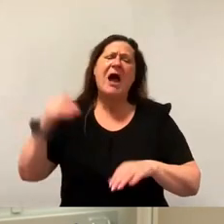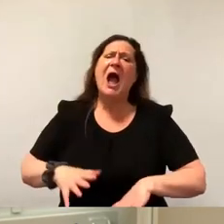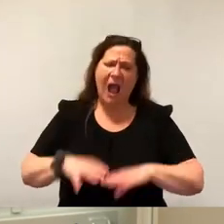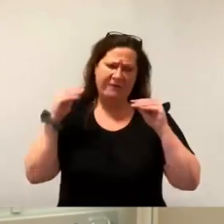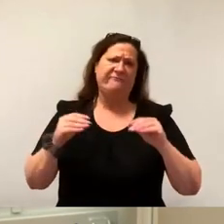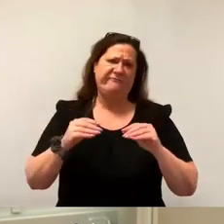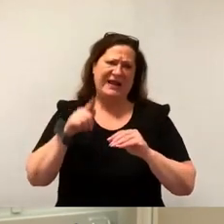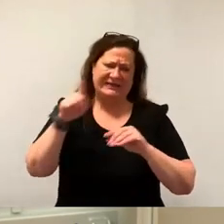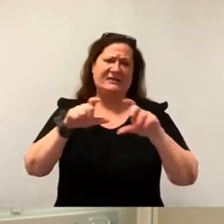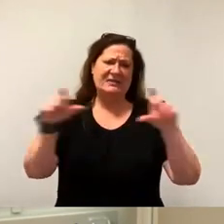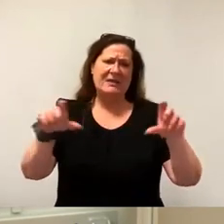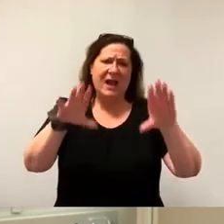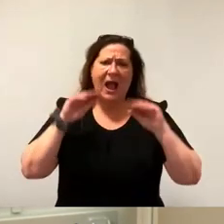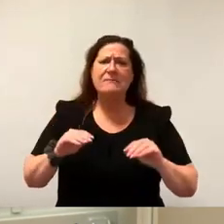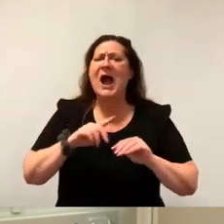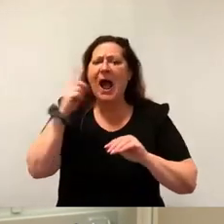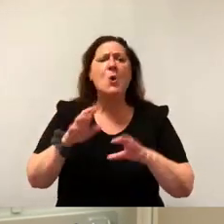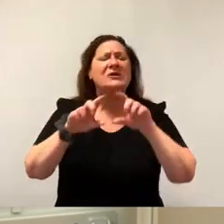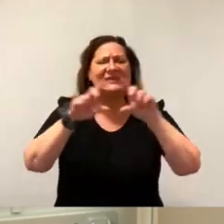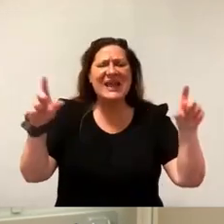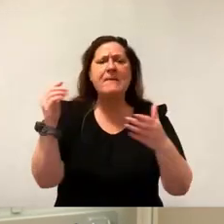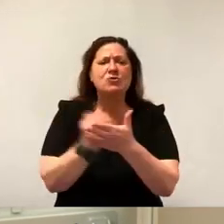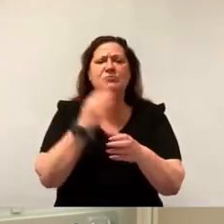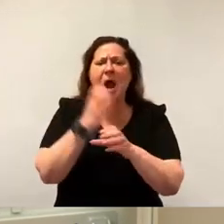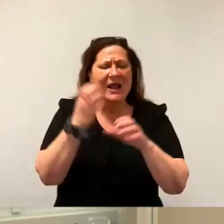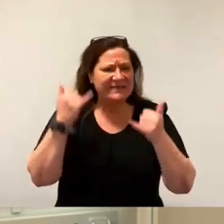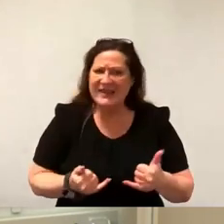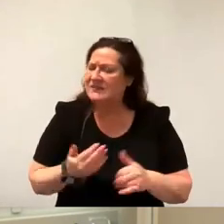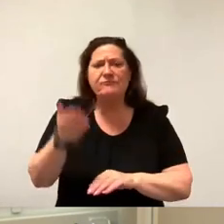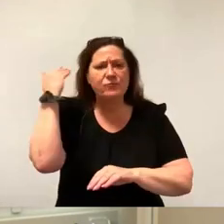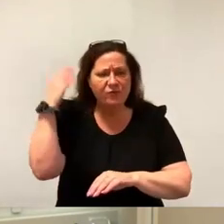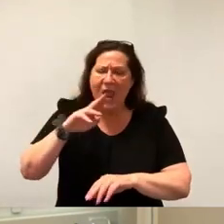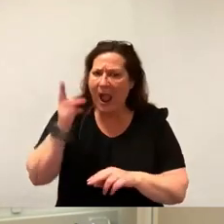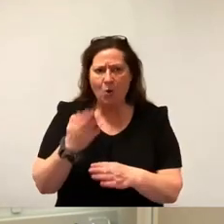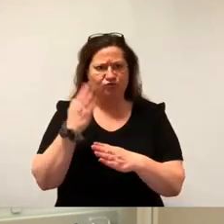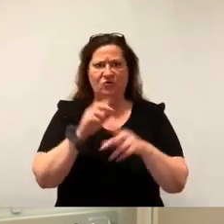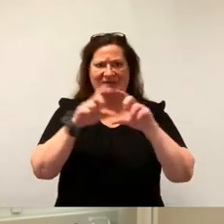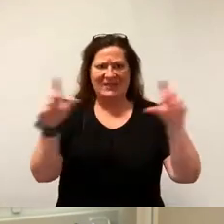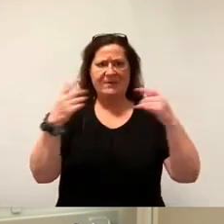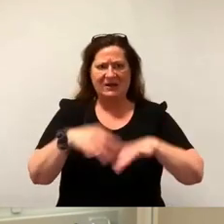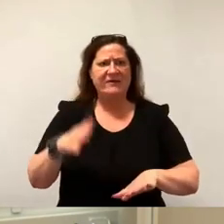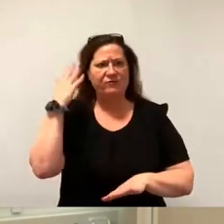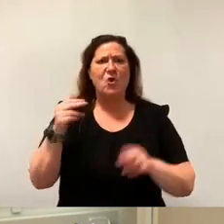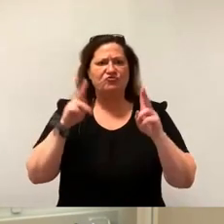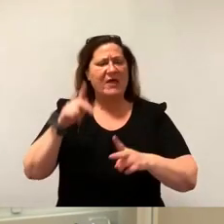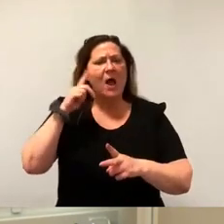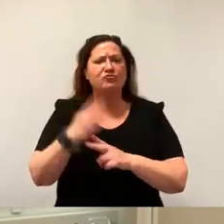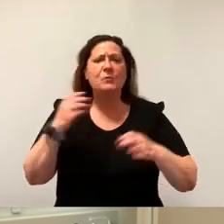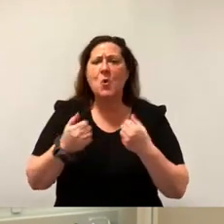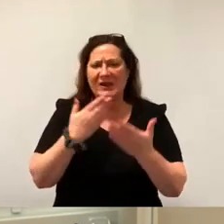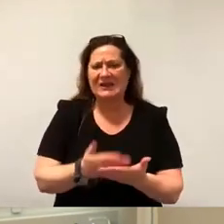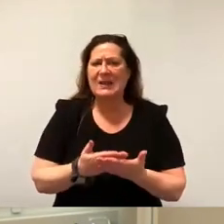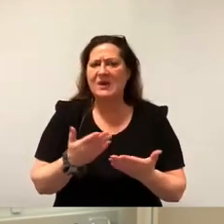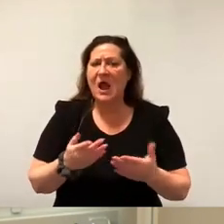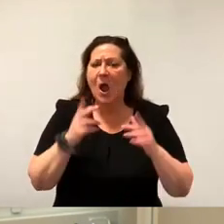der Sparkassen, nicht erst jetzt. Da haben wir schon im Haushalt drüber geredet. Thorsten Hans, du hast recht, da haben wir uns als Stadtrat bemüht. Und es war keine besonders große Summe und es